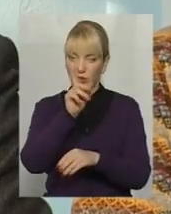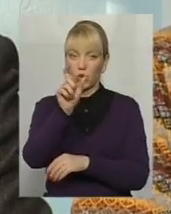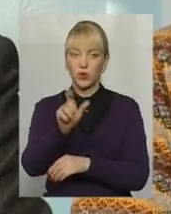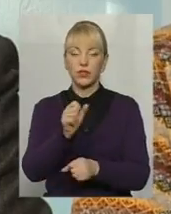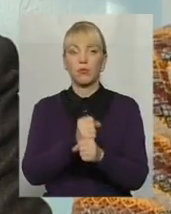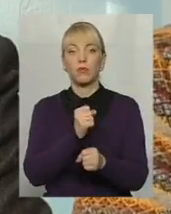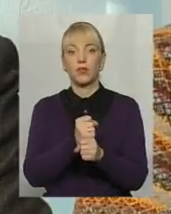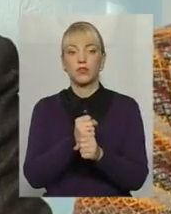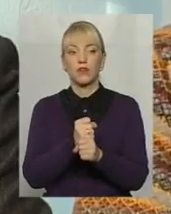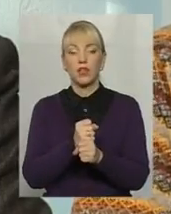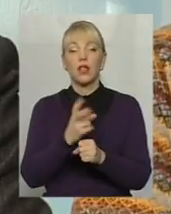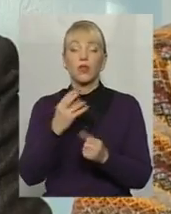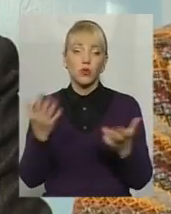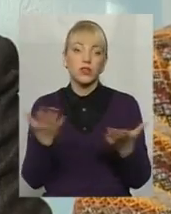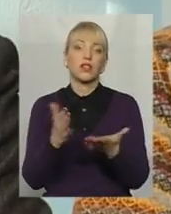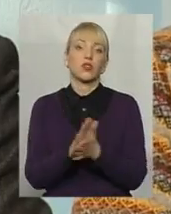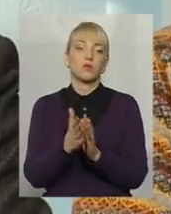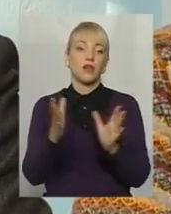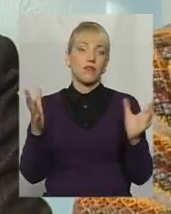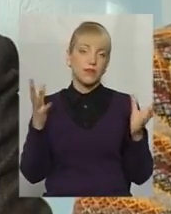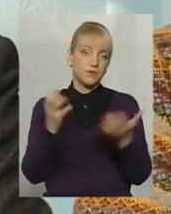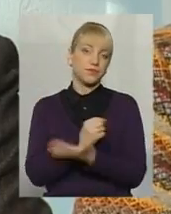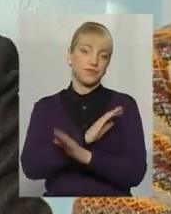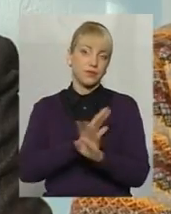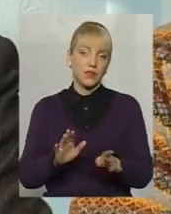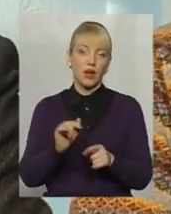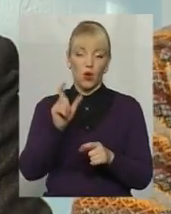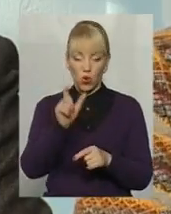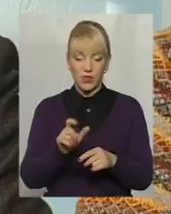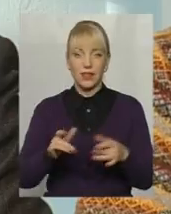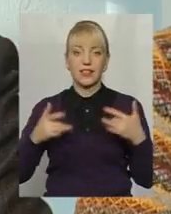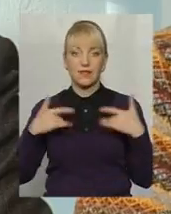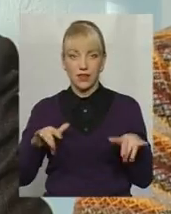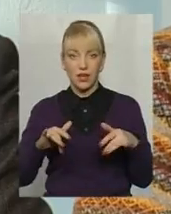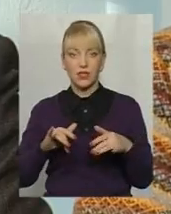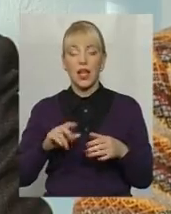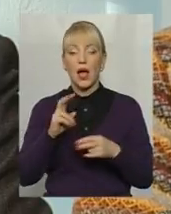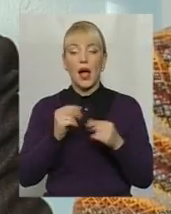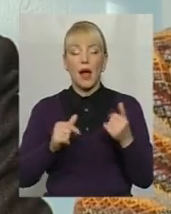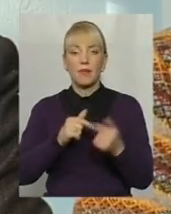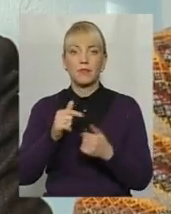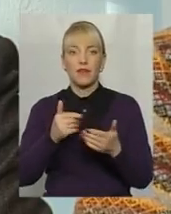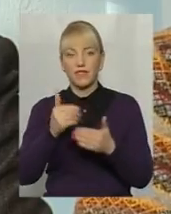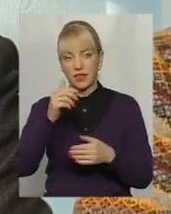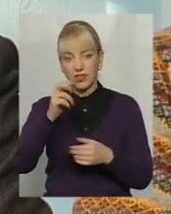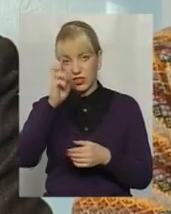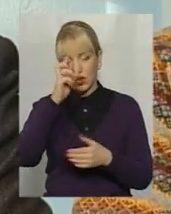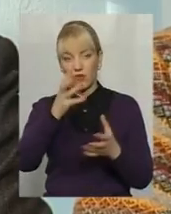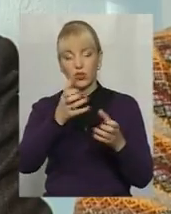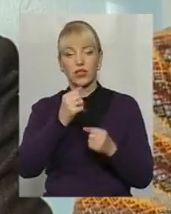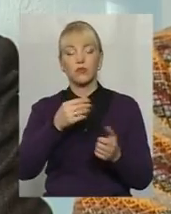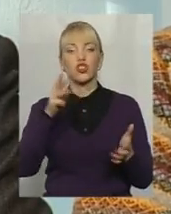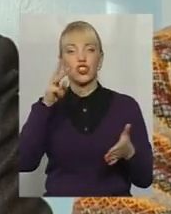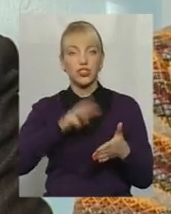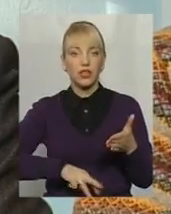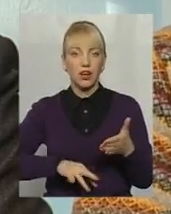попрацювала, але з різних обставин не склалося. Людина звільняється, підприємець в результаті від держави отримує штраф. Ми